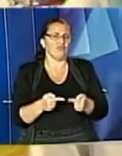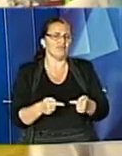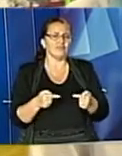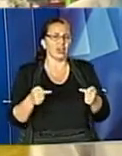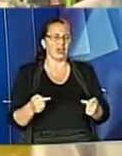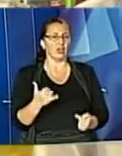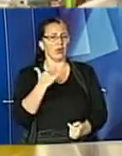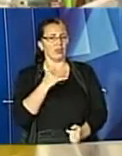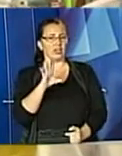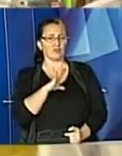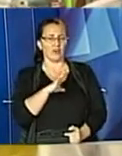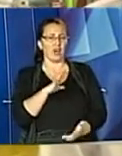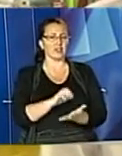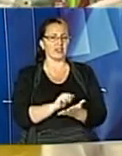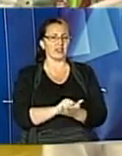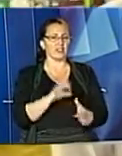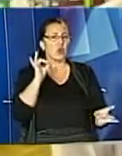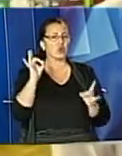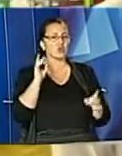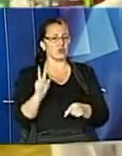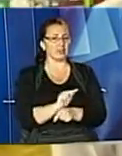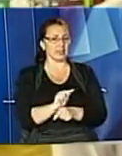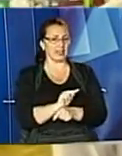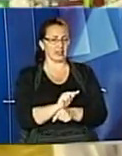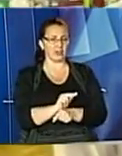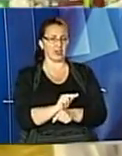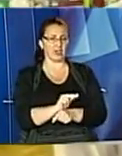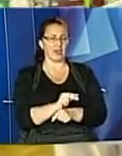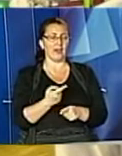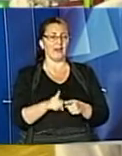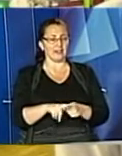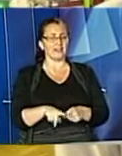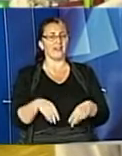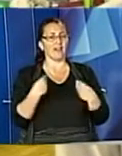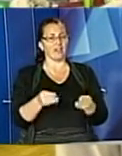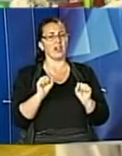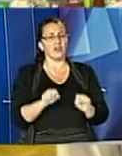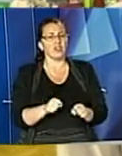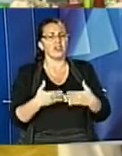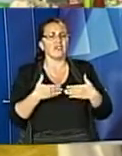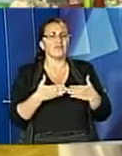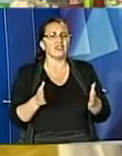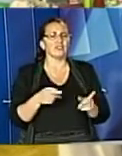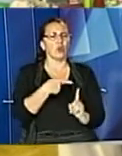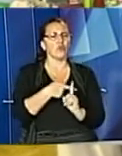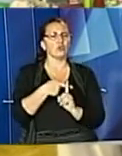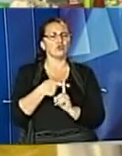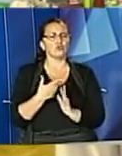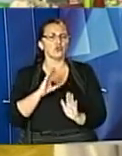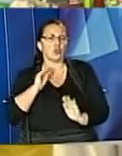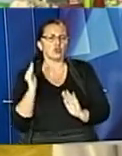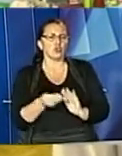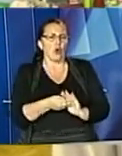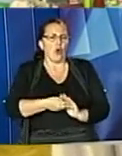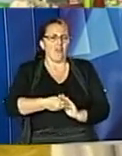У нас бувають тут заняття зі звукотерапією. Заняття дають можливість вивільнити той позитив, який схований далеко за сумом,